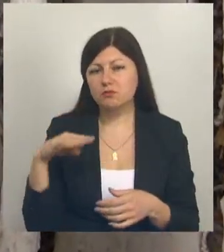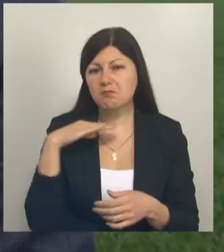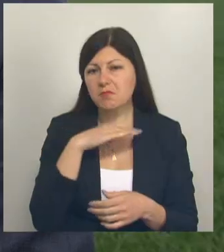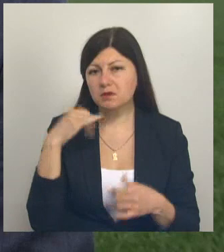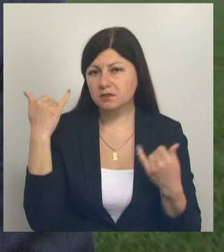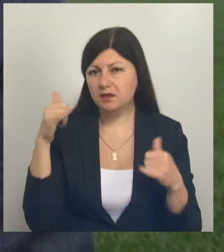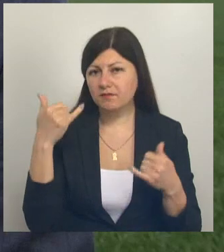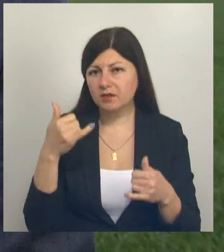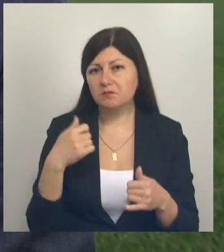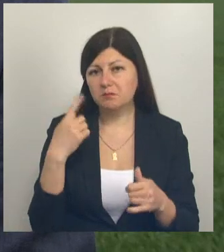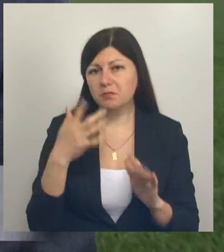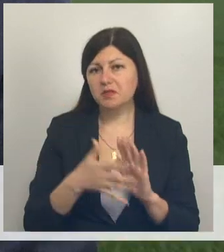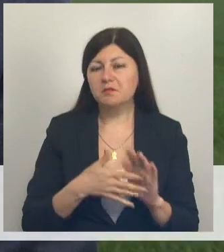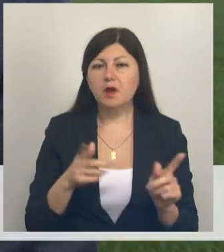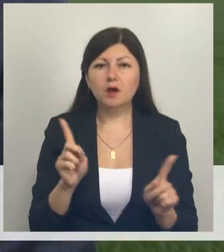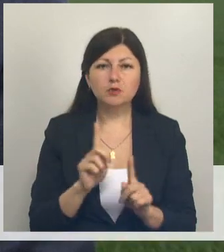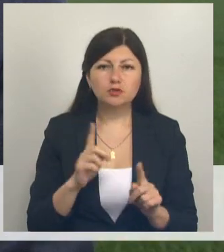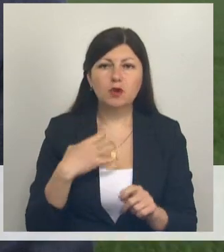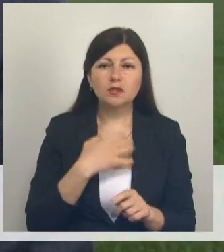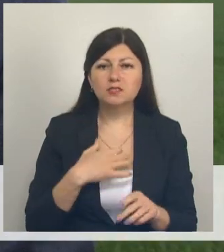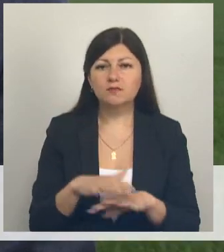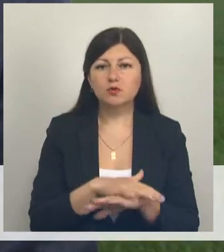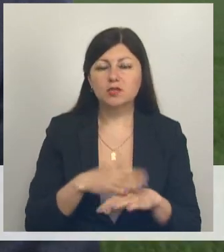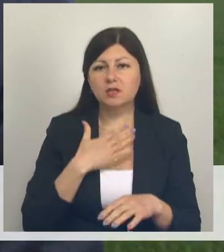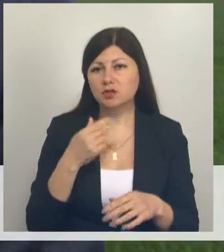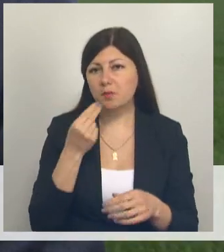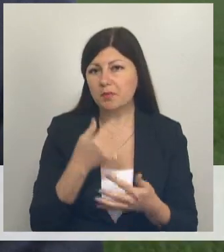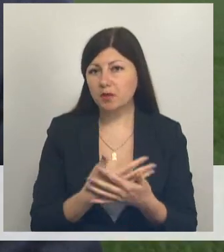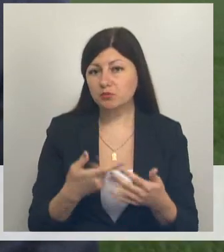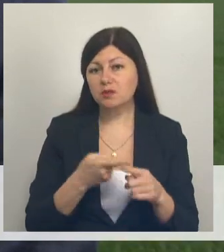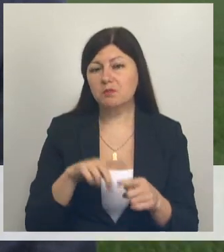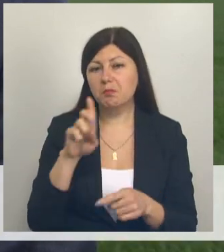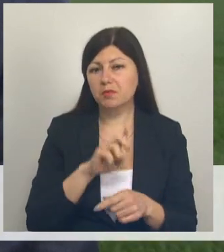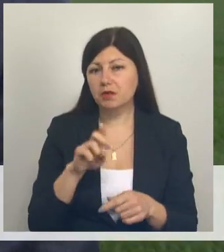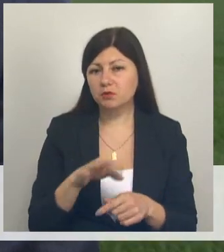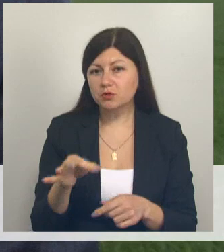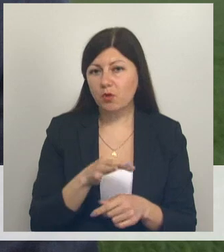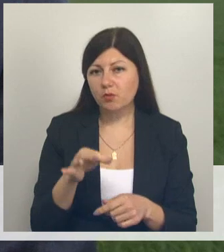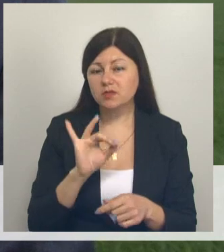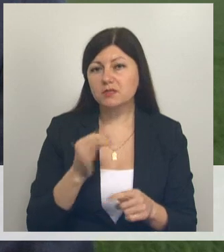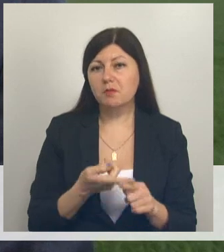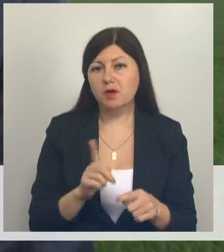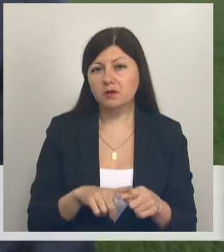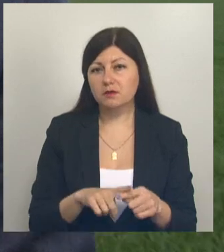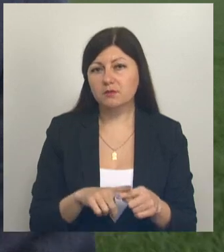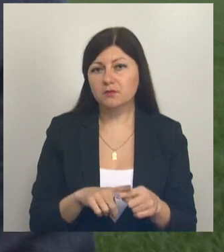говядины. Мы понимаем, что основной рынок нашей продукции – это Белгородская область. И поэтому,